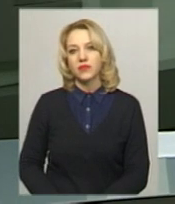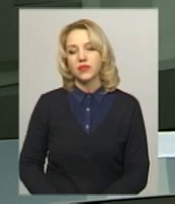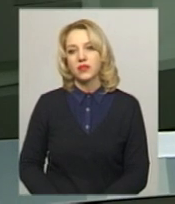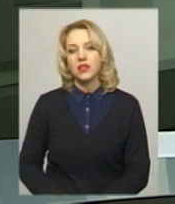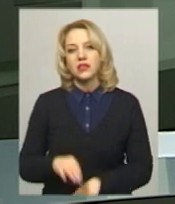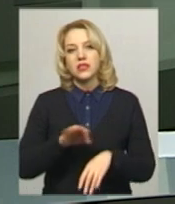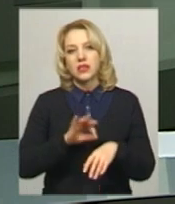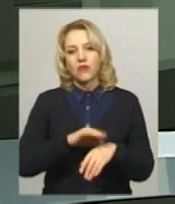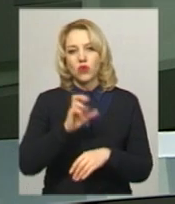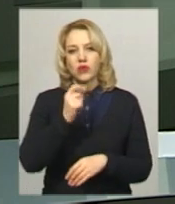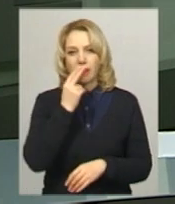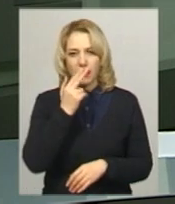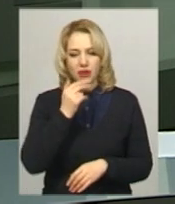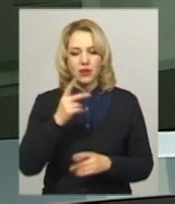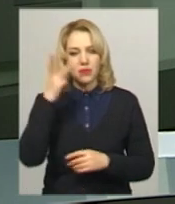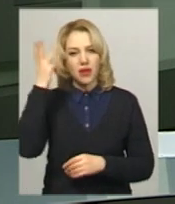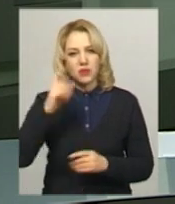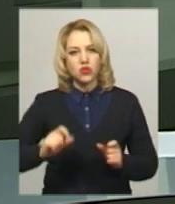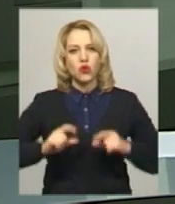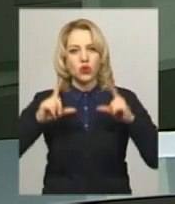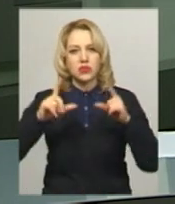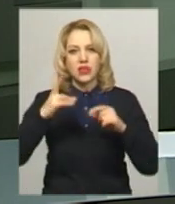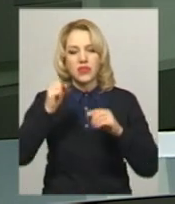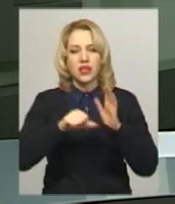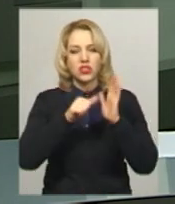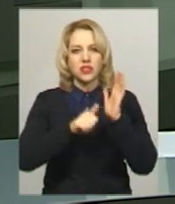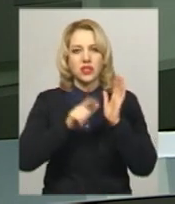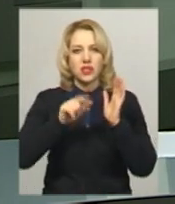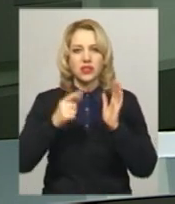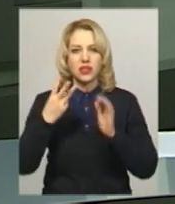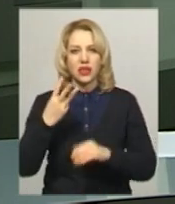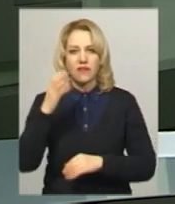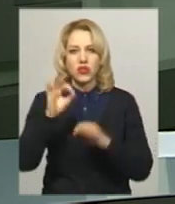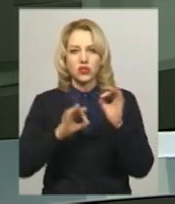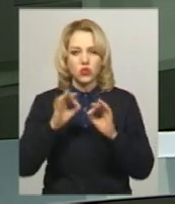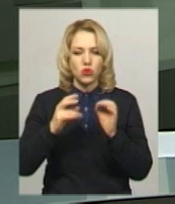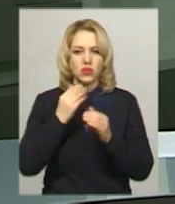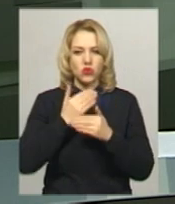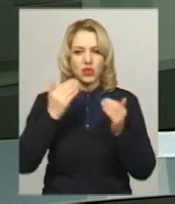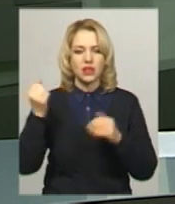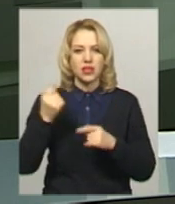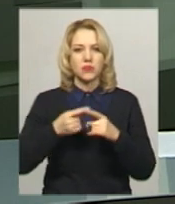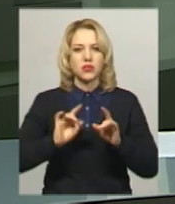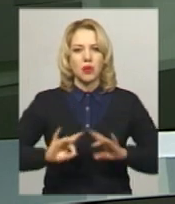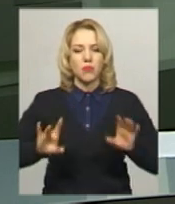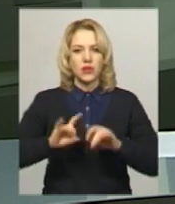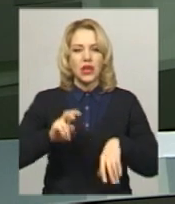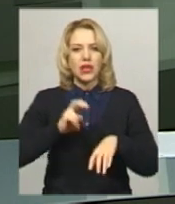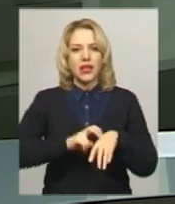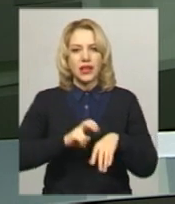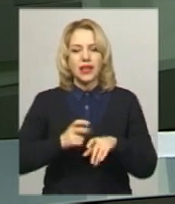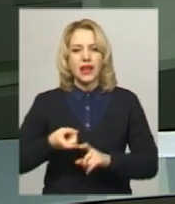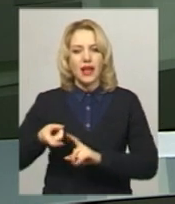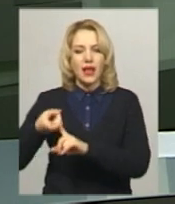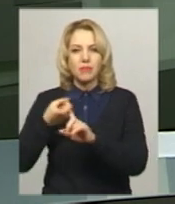Захворюваність на грип на Хмельниччині зросла на 16,3% за останній тиждень. Про це повідомила лікарка-епідеміолог Хмельницького